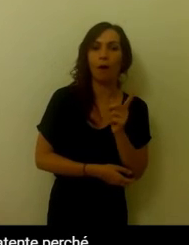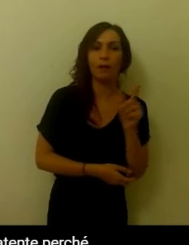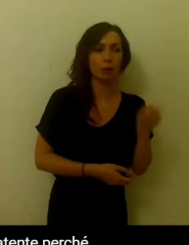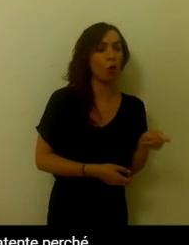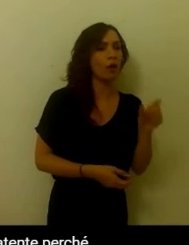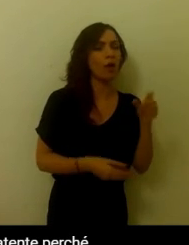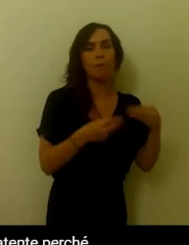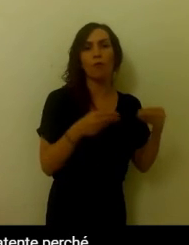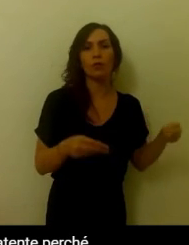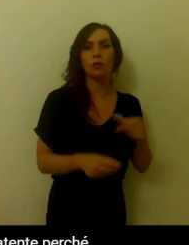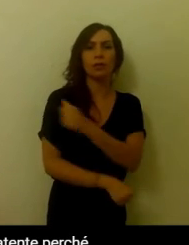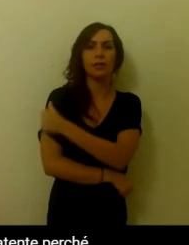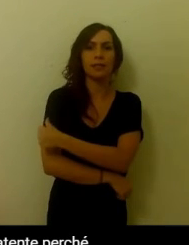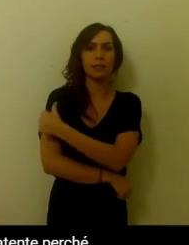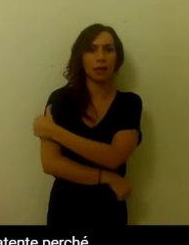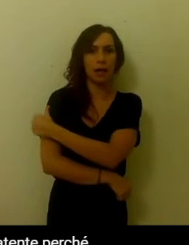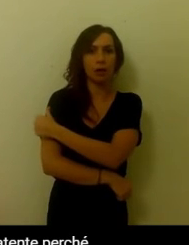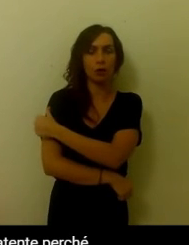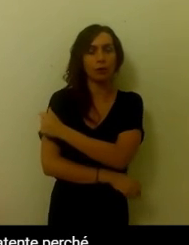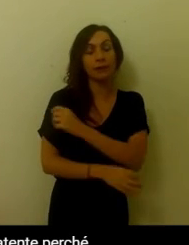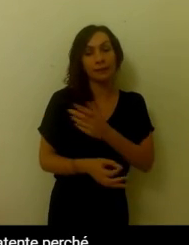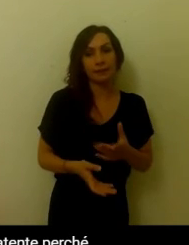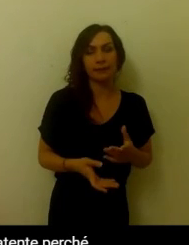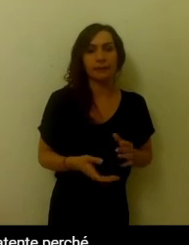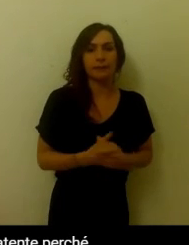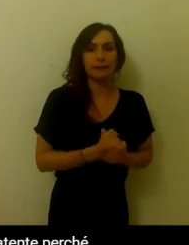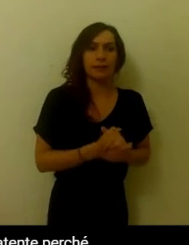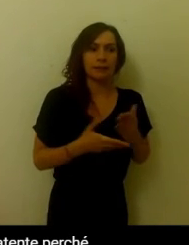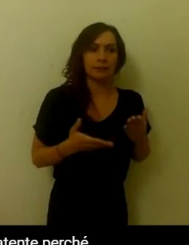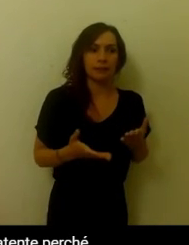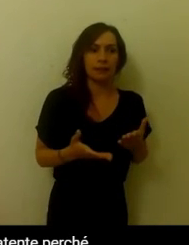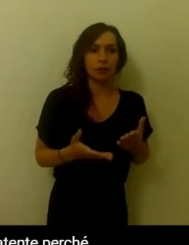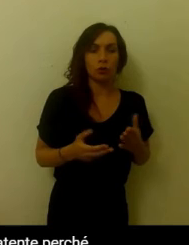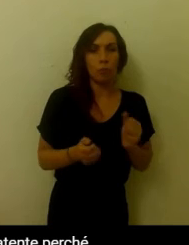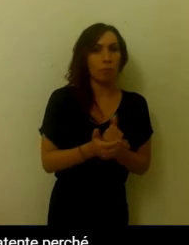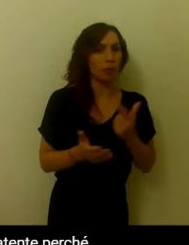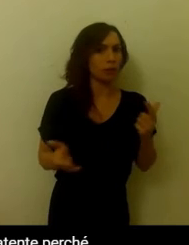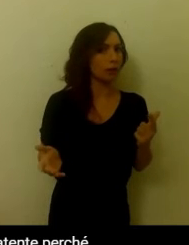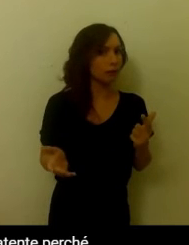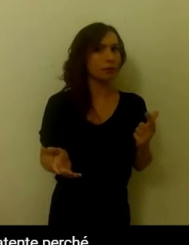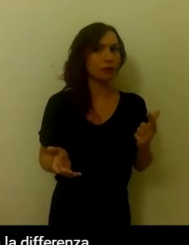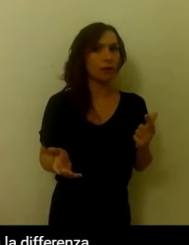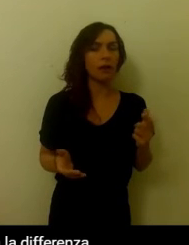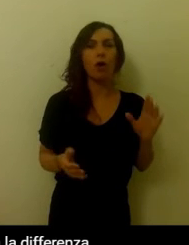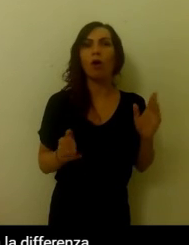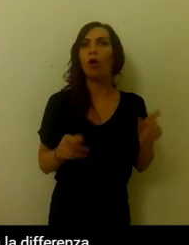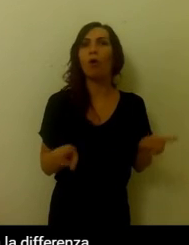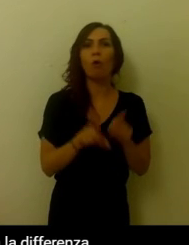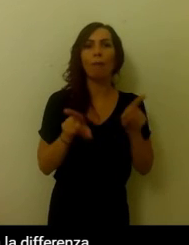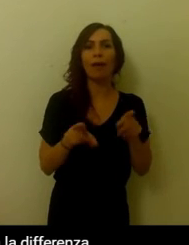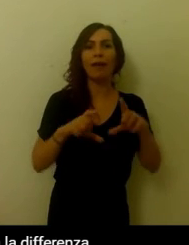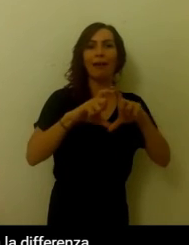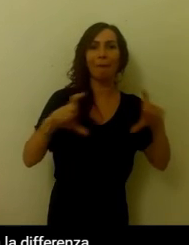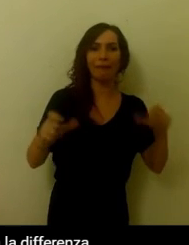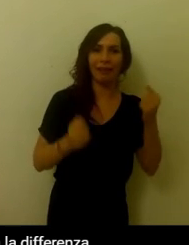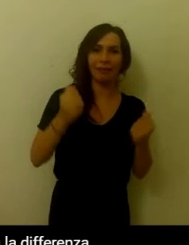in un'era in cui l'abusivismo dilaga, avere la patente, perché poi il titolo abilitante